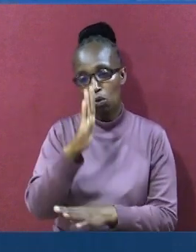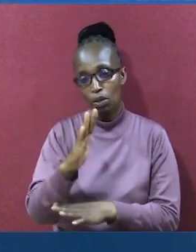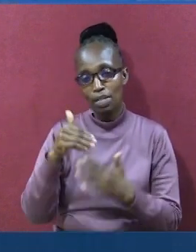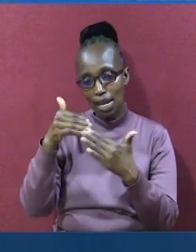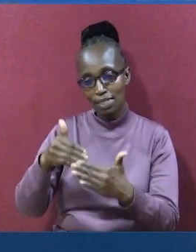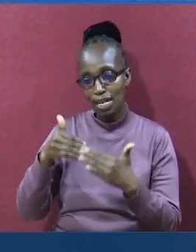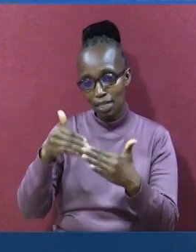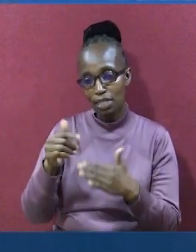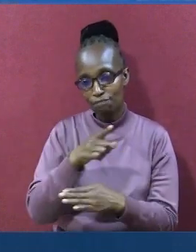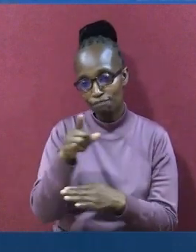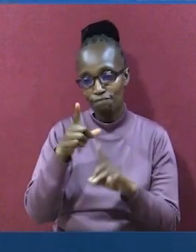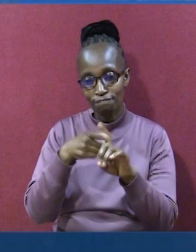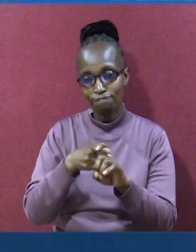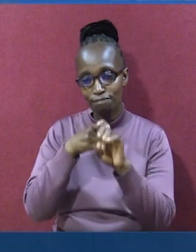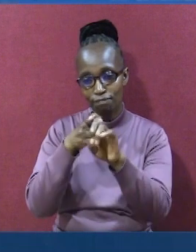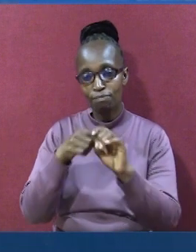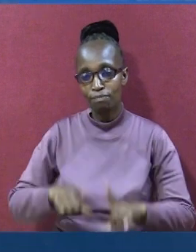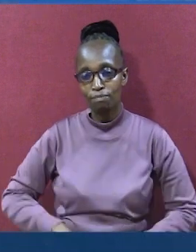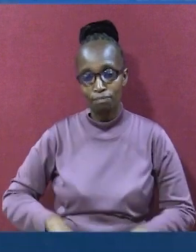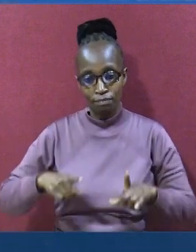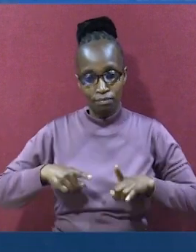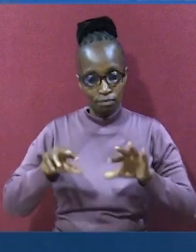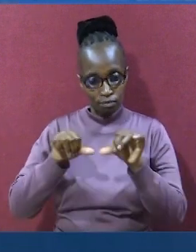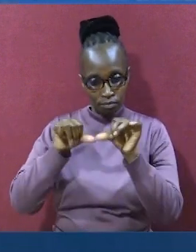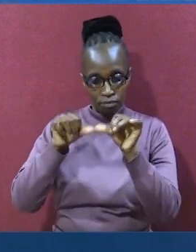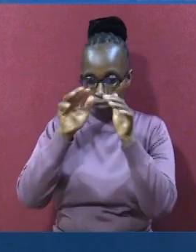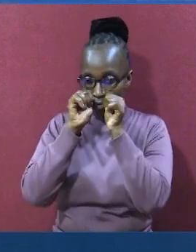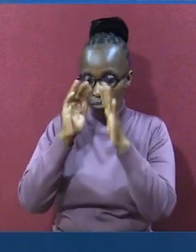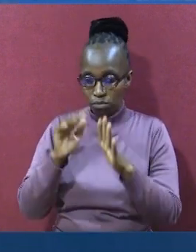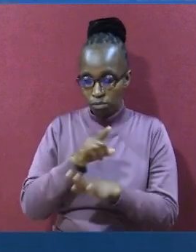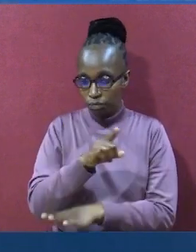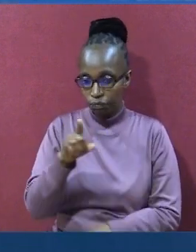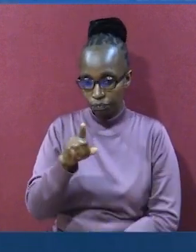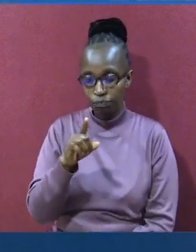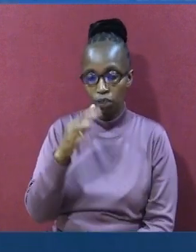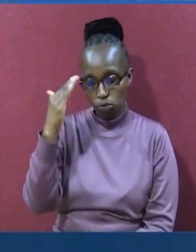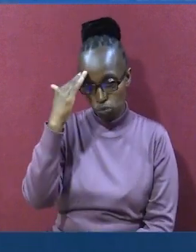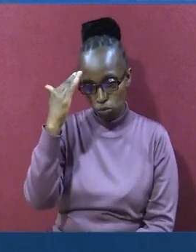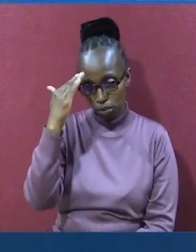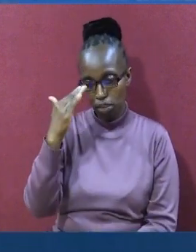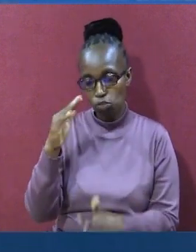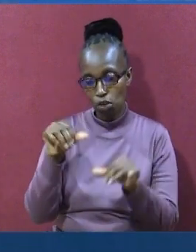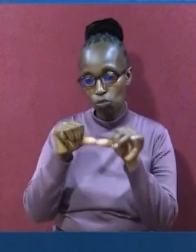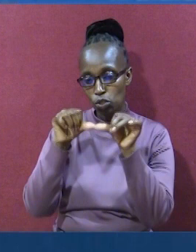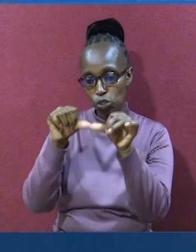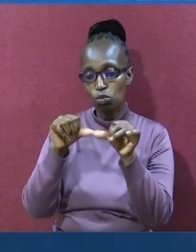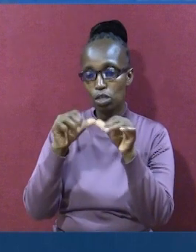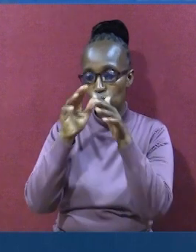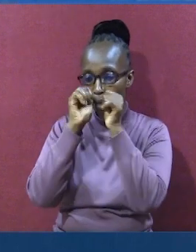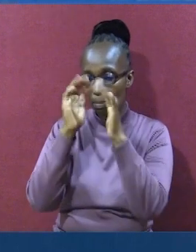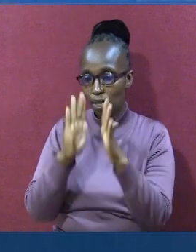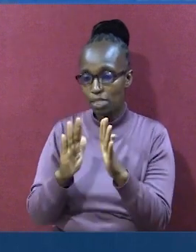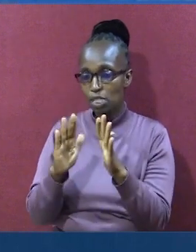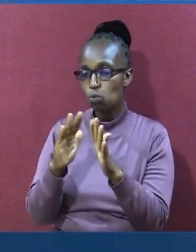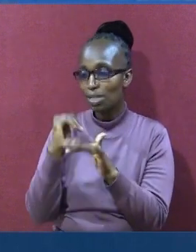Mungu hamekuwa mshaviema. Na hamezingatia kukubariki. Nikijua ya kwamba. Unazidi kubarikiwa na neno la